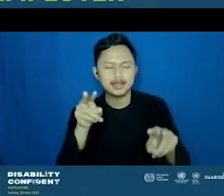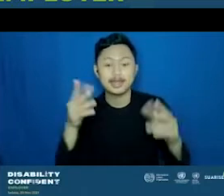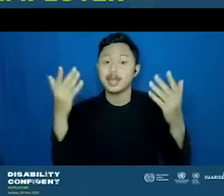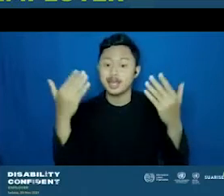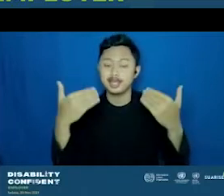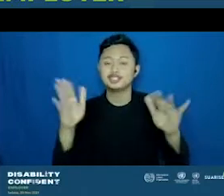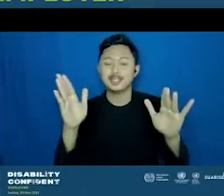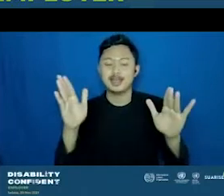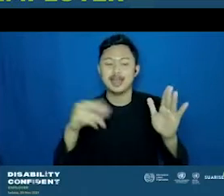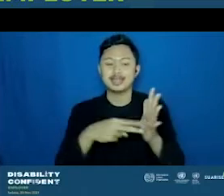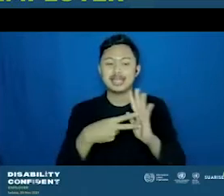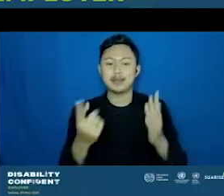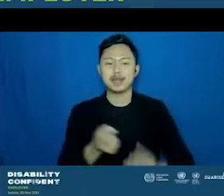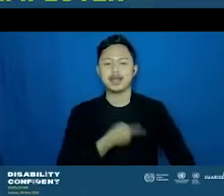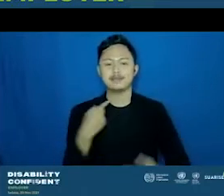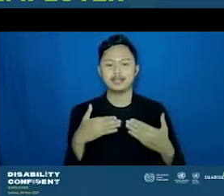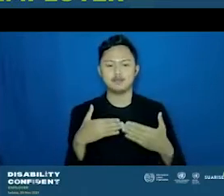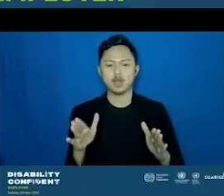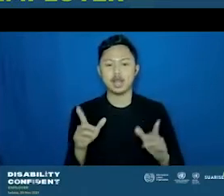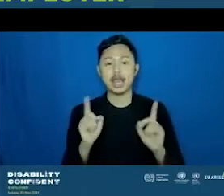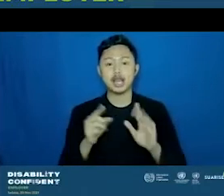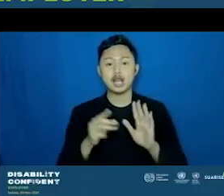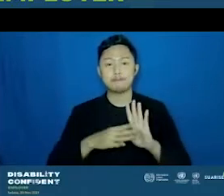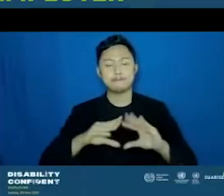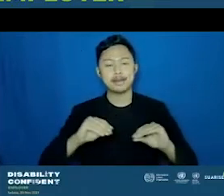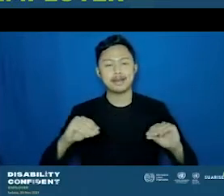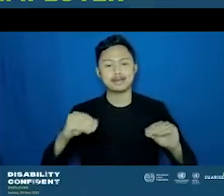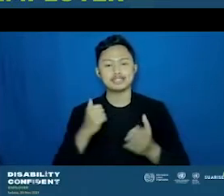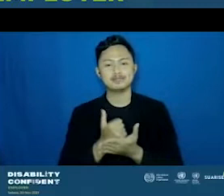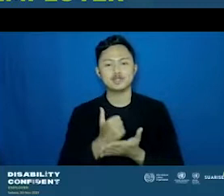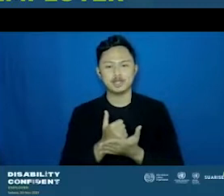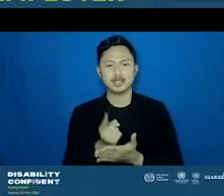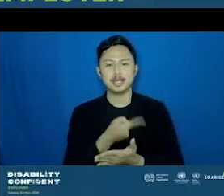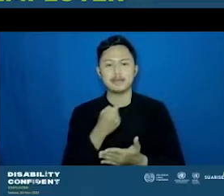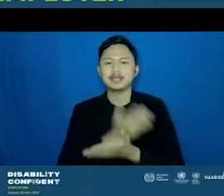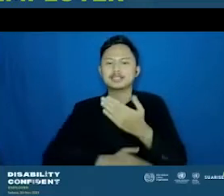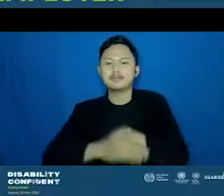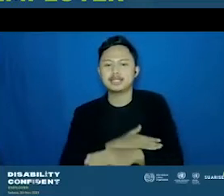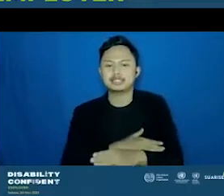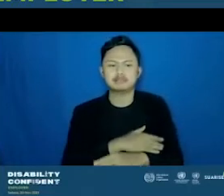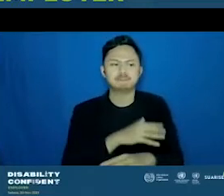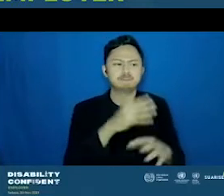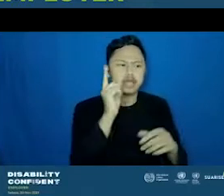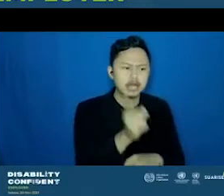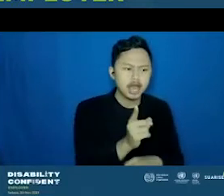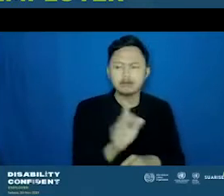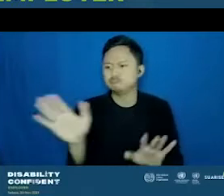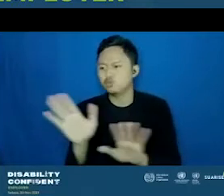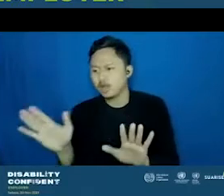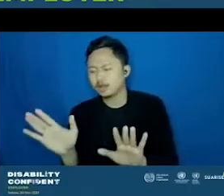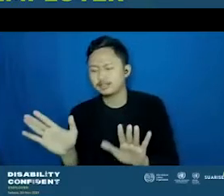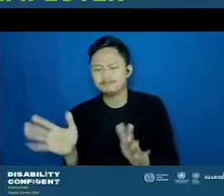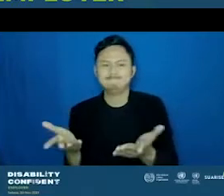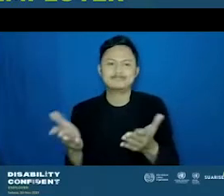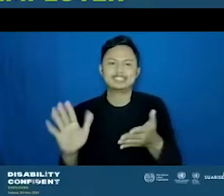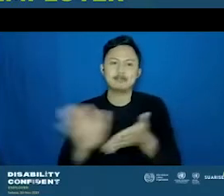kita memang terbuka gitu. Karena kalau buat magang sebenarnya kita disabilitas maupun tidak ya, kita selalu terbuka untuk kesempatannya